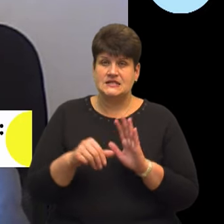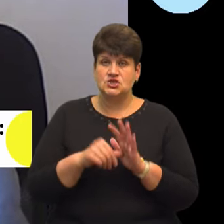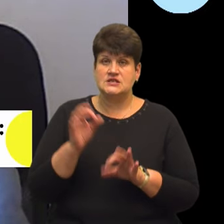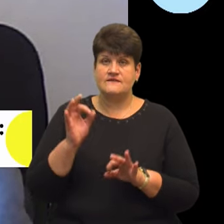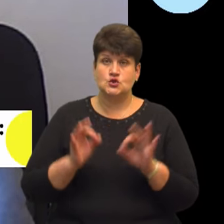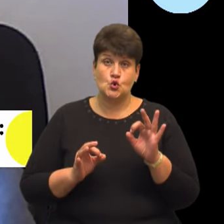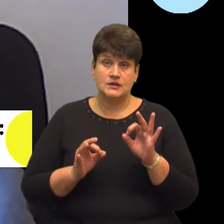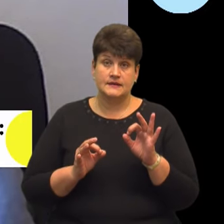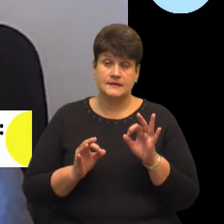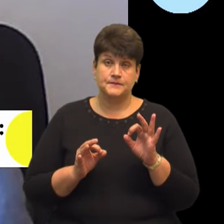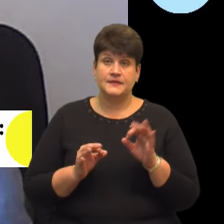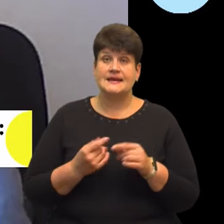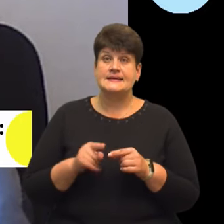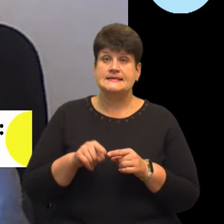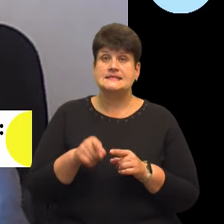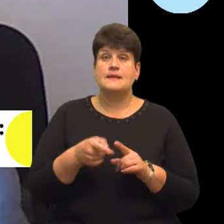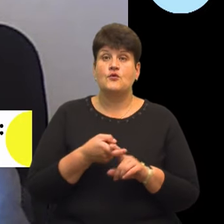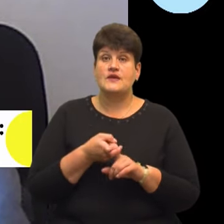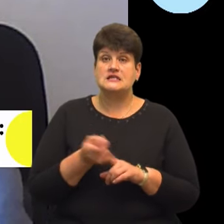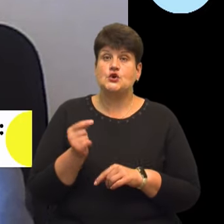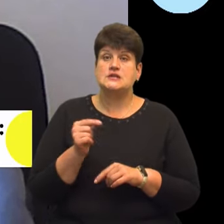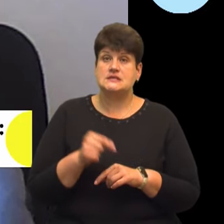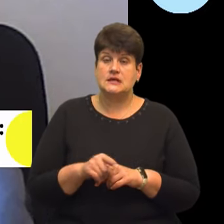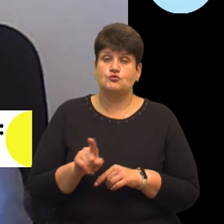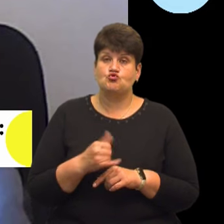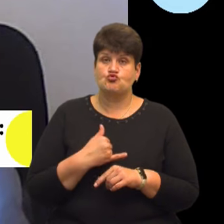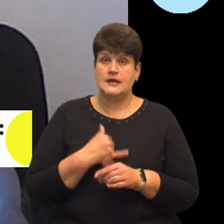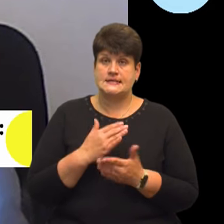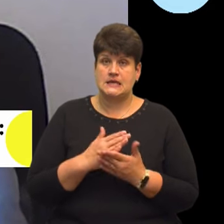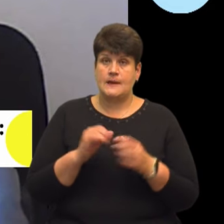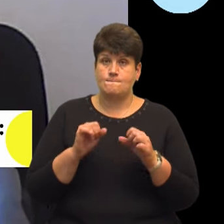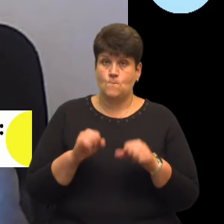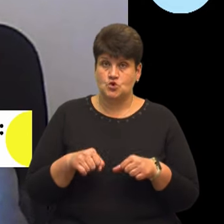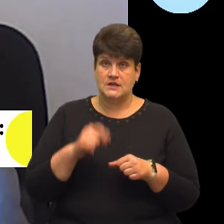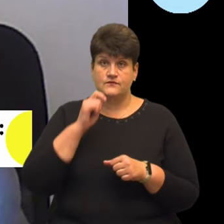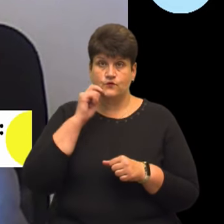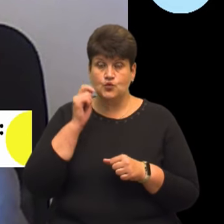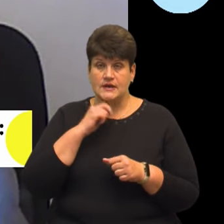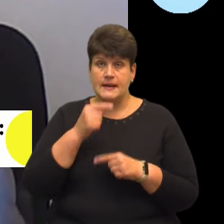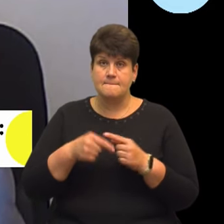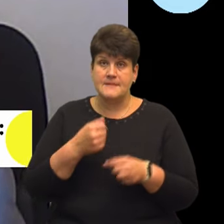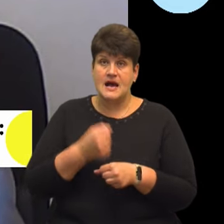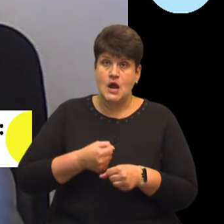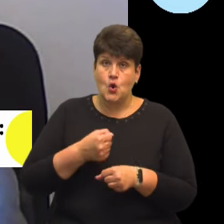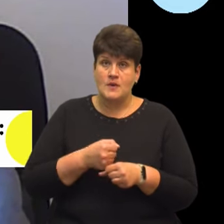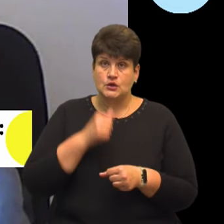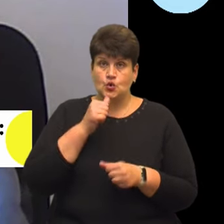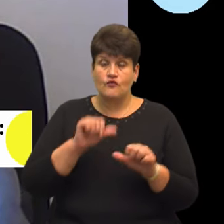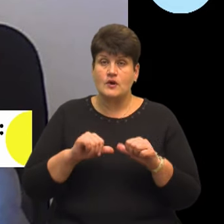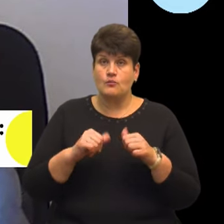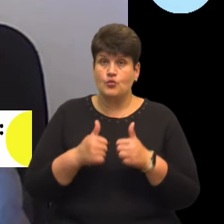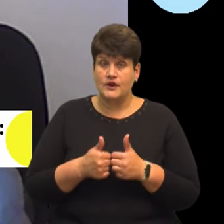І це пов'язано з тим, що у нас є можливість в Україні переробляти цукровий буряк і відповідно